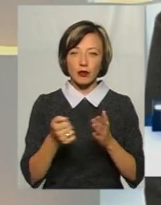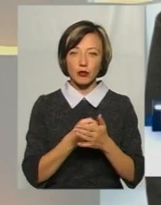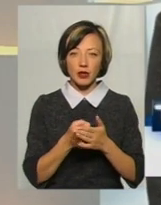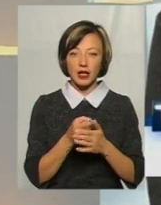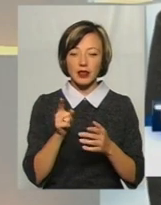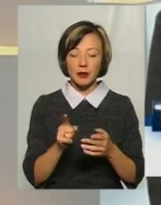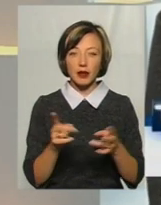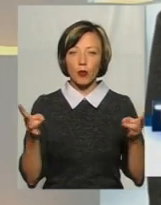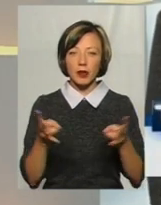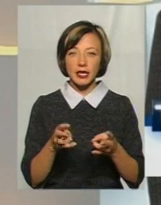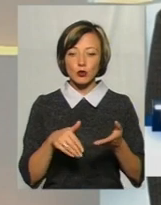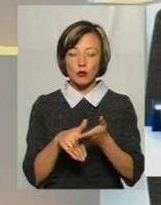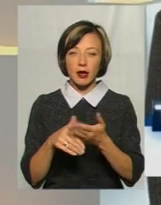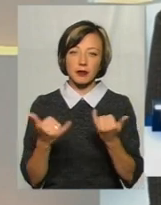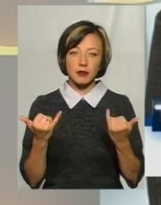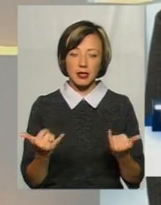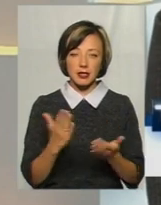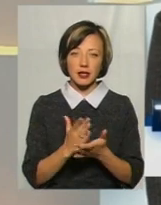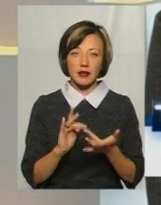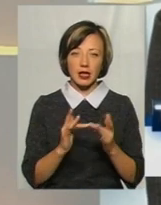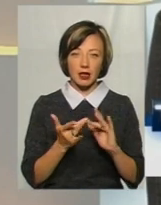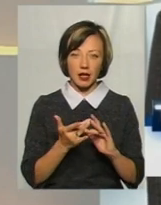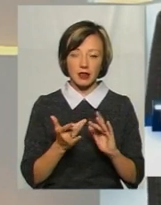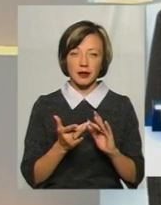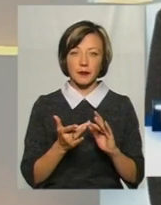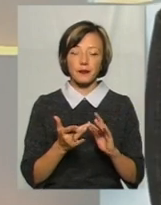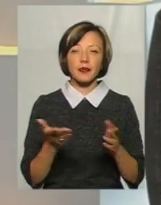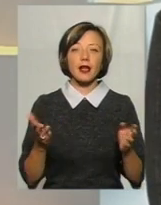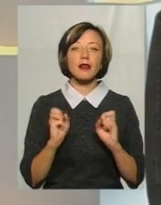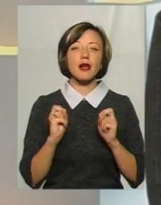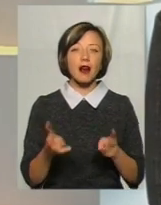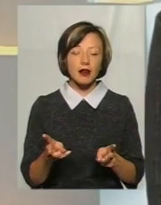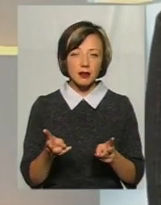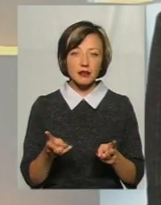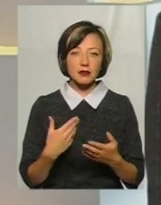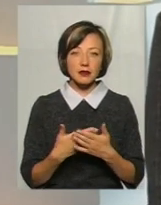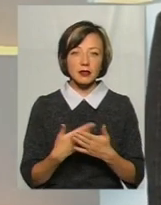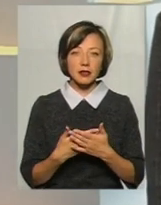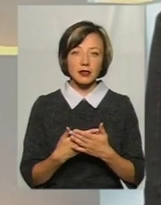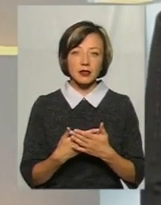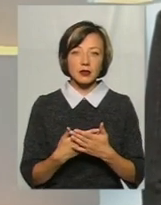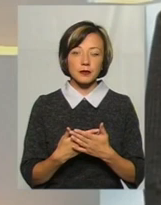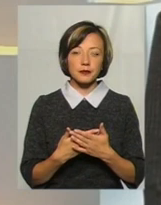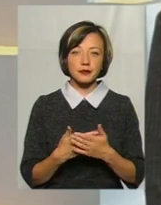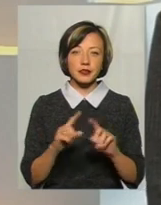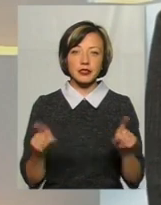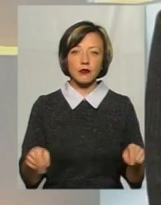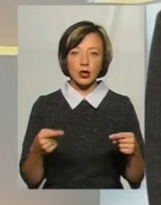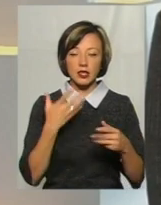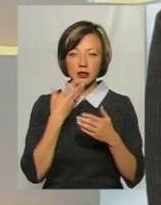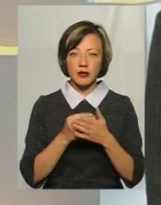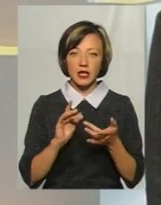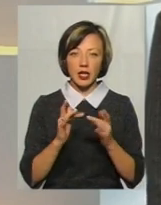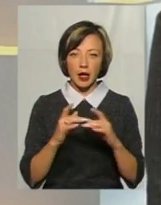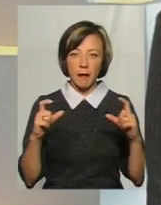необхідним інструментом, який є зараз в інтернеті, яким чином створити свій інтернет